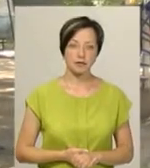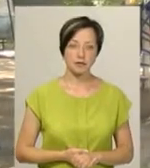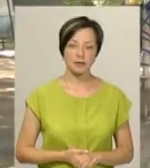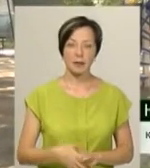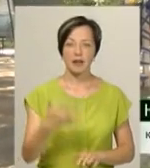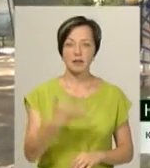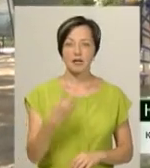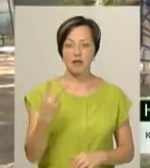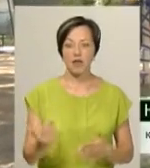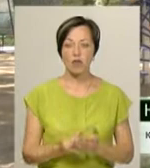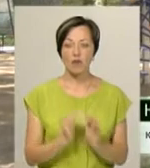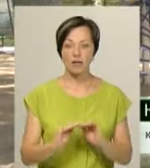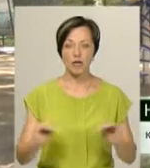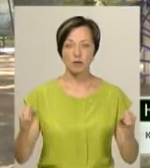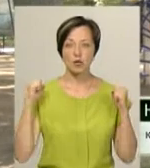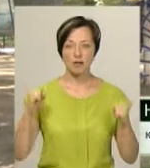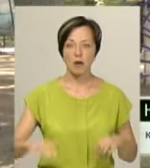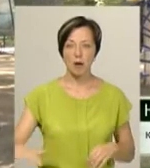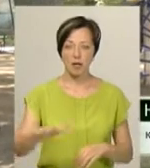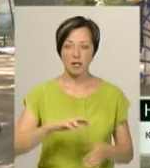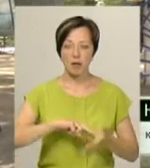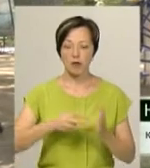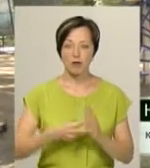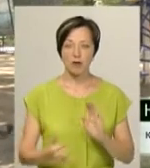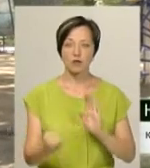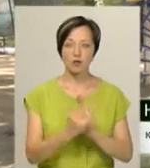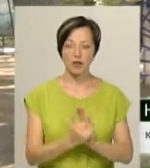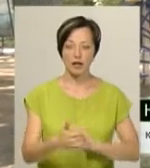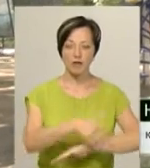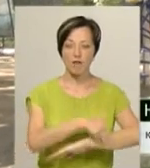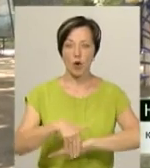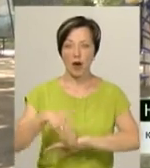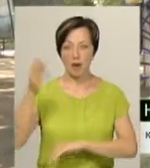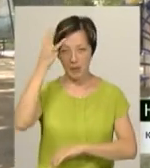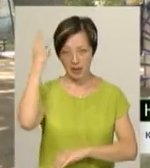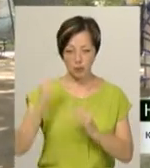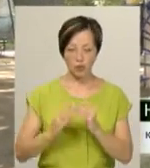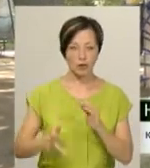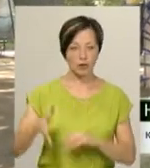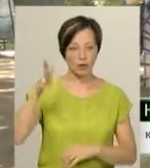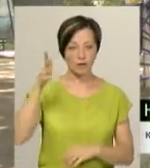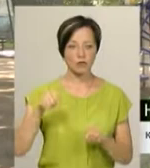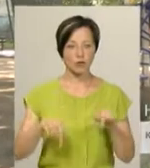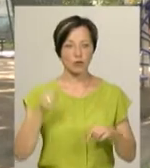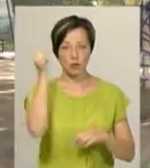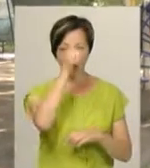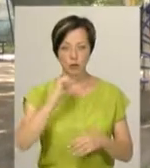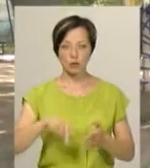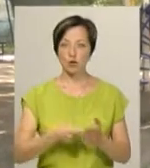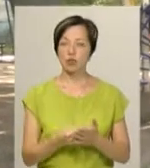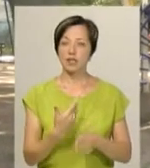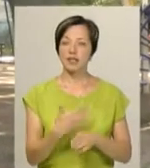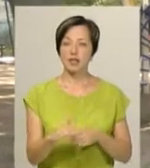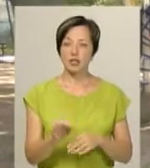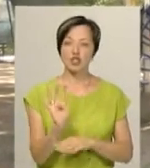52 нових дитячих і спортивних майданчики запланували встановити у дворах хмельницьких багатоповерхівок цьогоріч. На це з міського бюджету